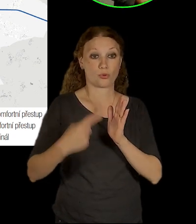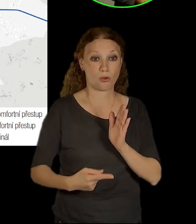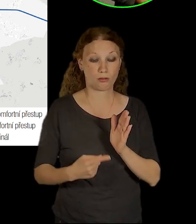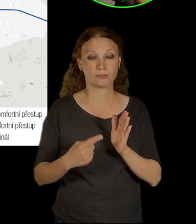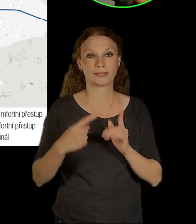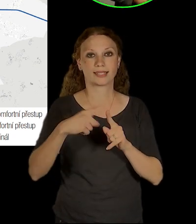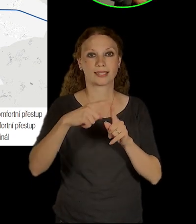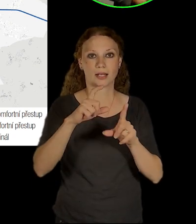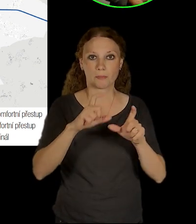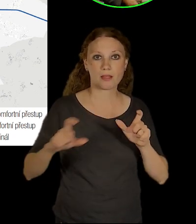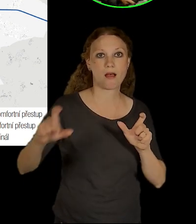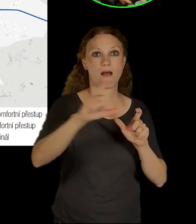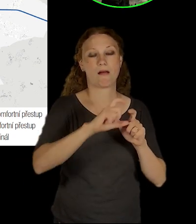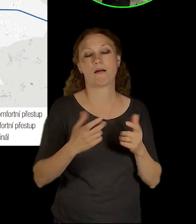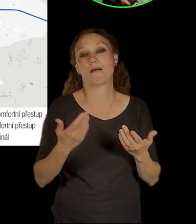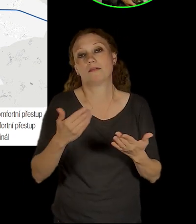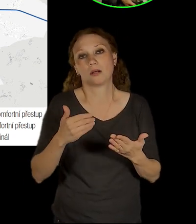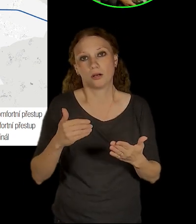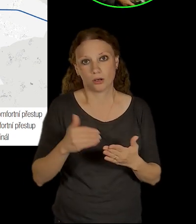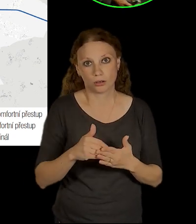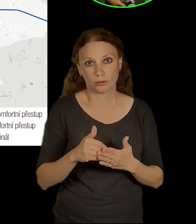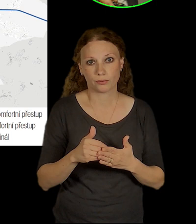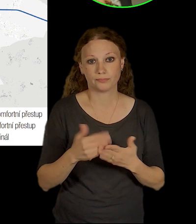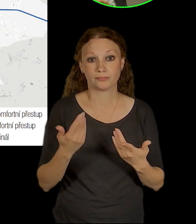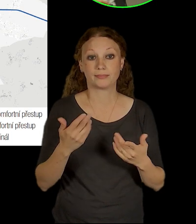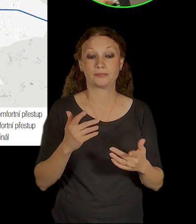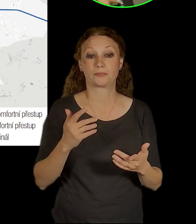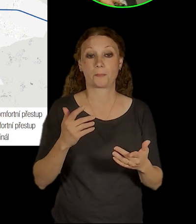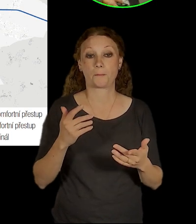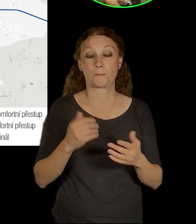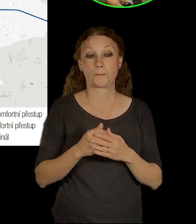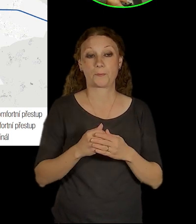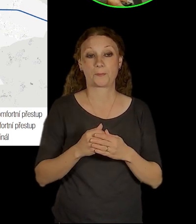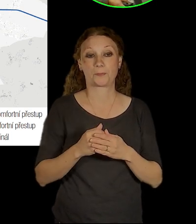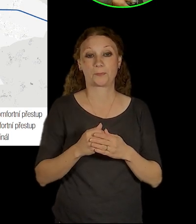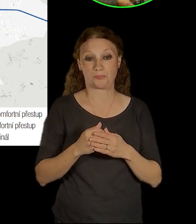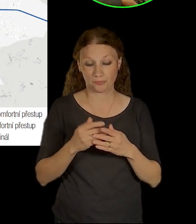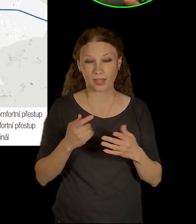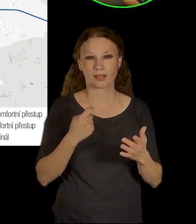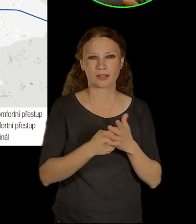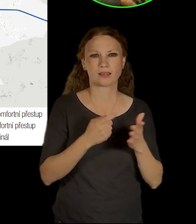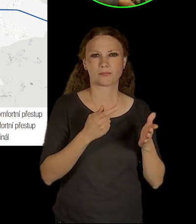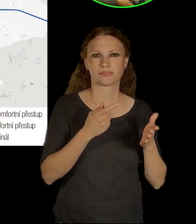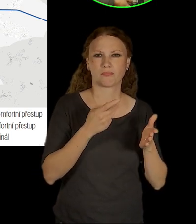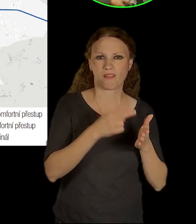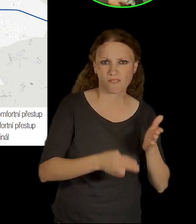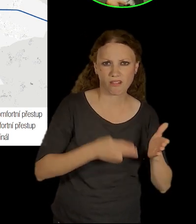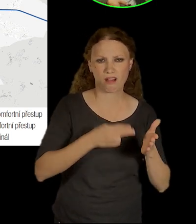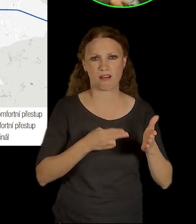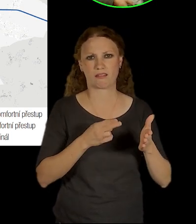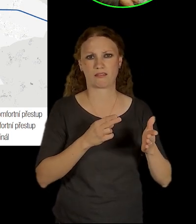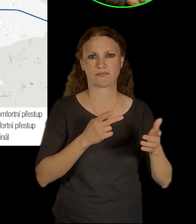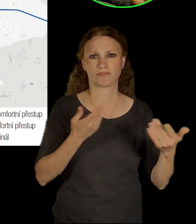taky zajistit vazbu nejenom mezi těmi klíčovými těžkými druhy dopravy, ale také vlastně nějakým způsobem